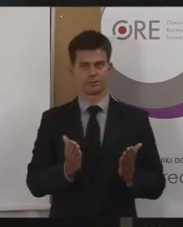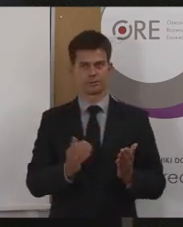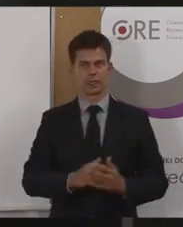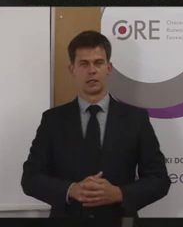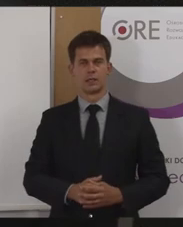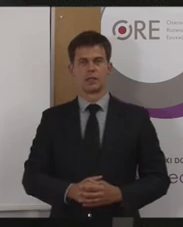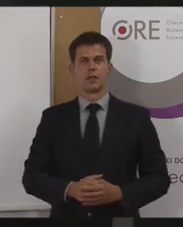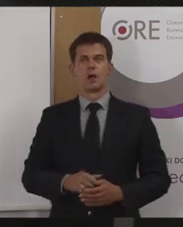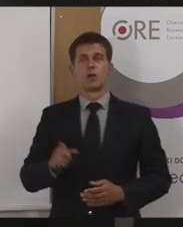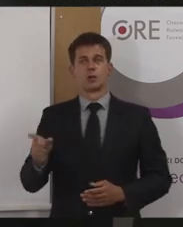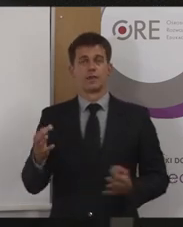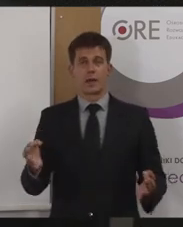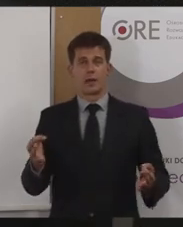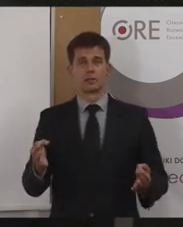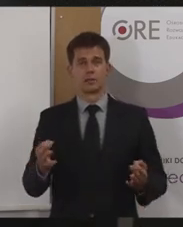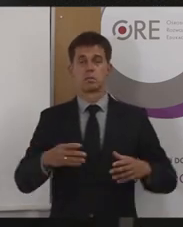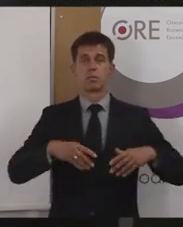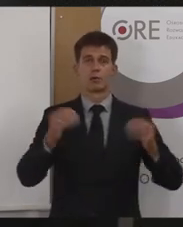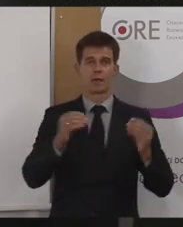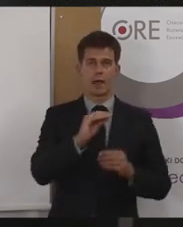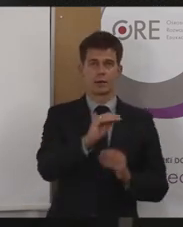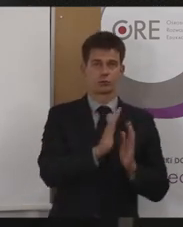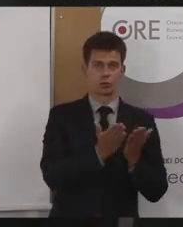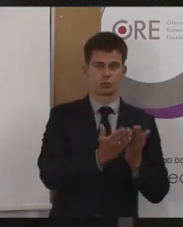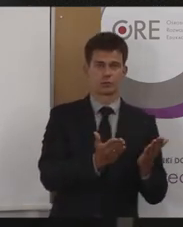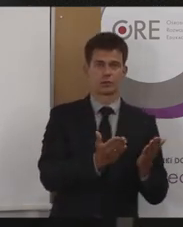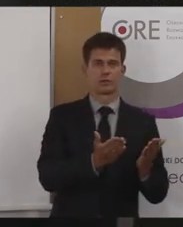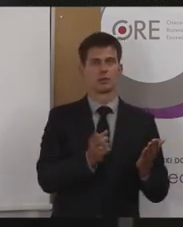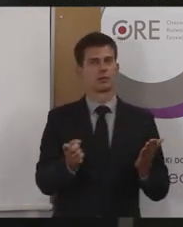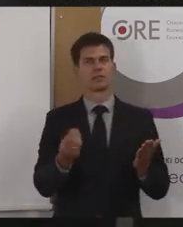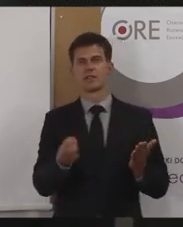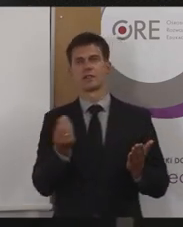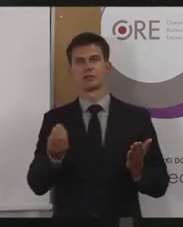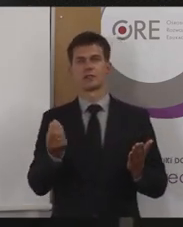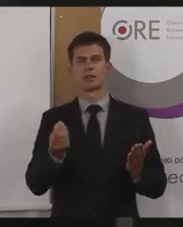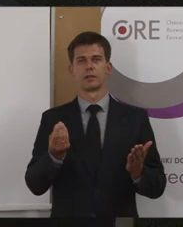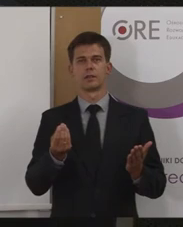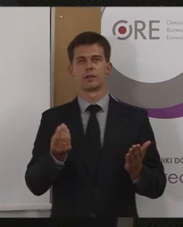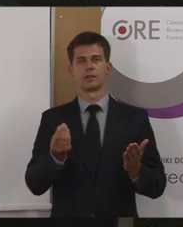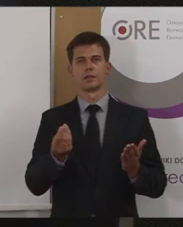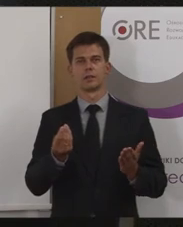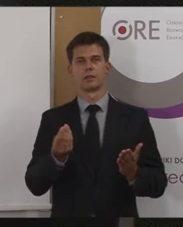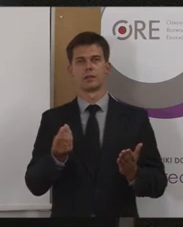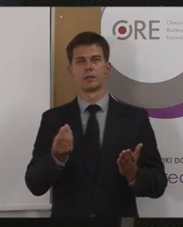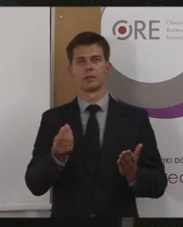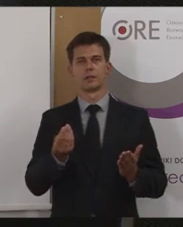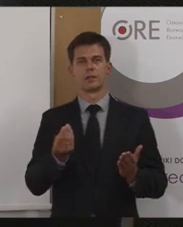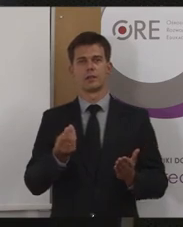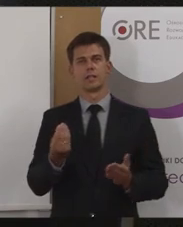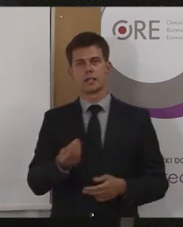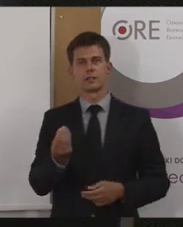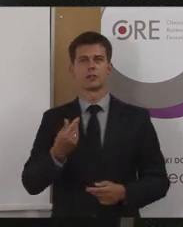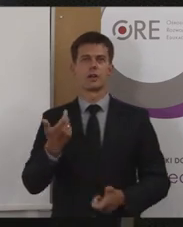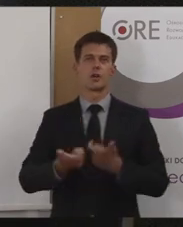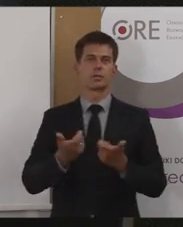Na tym etapie oczywiście, jako Forum Dostępnej Cyberprzestrzeni, my cały czas jesteśmy, powiedzmy, jako